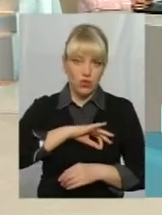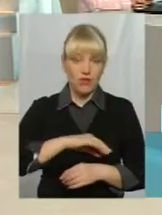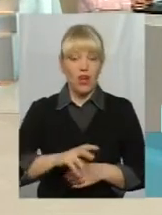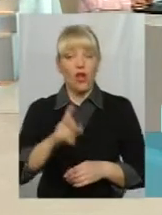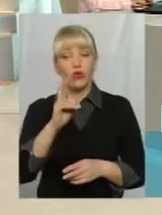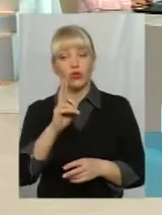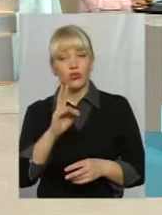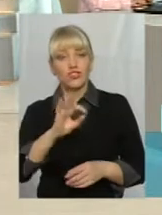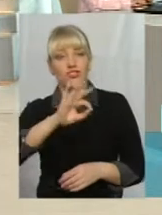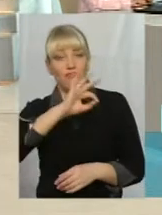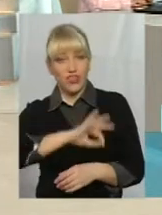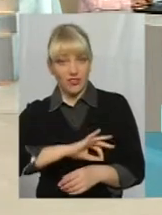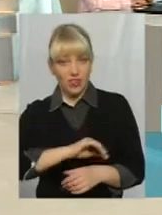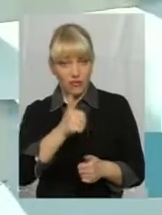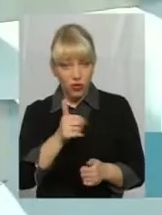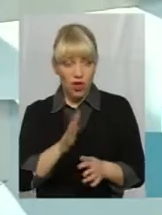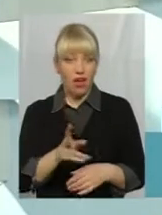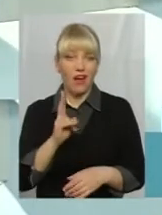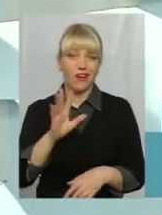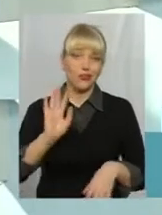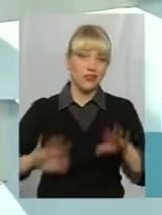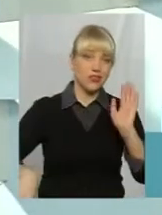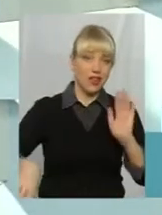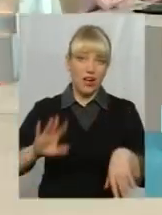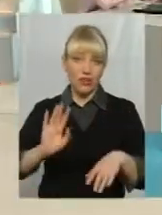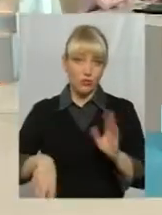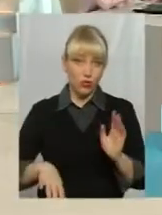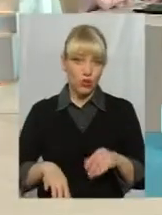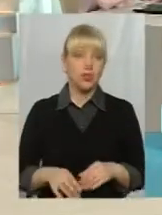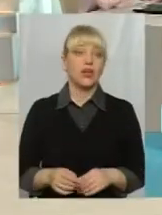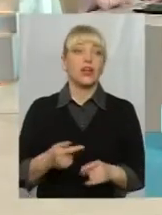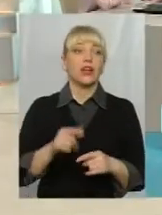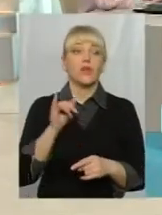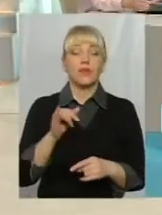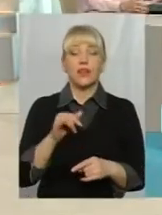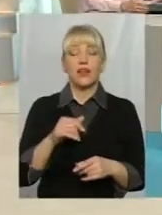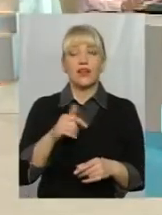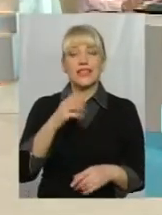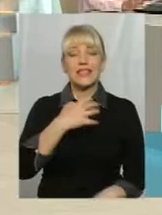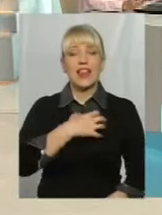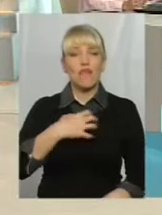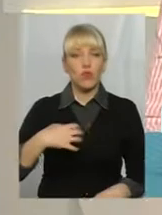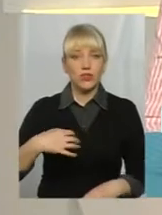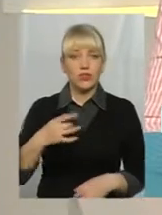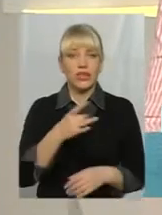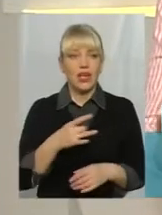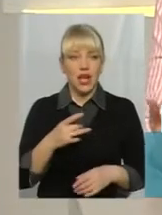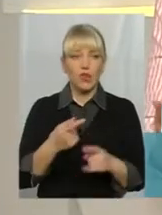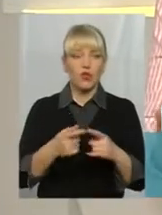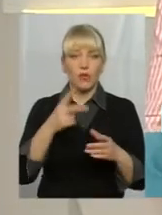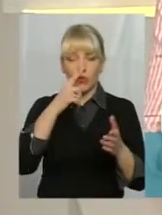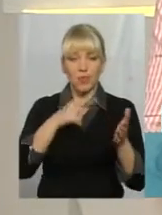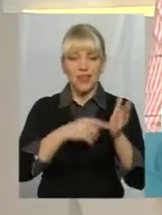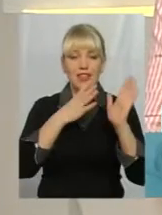інші, ну, як не будуть. Як вийде. Як вийде. От Крупецькій громаді, це Славуцький район, перепало 97 гектарів.